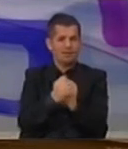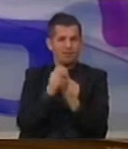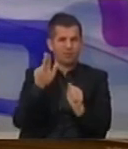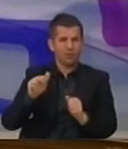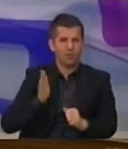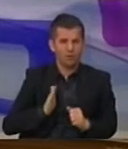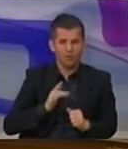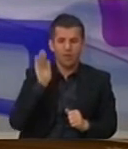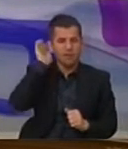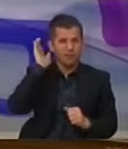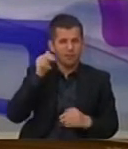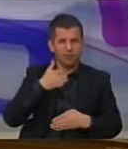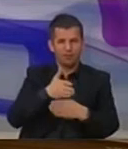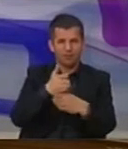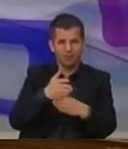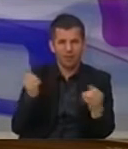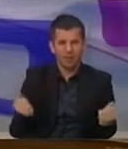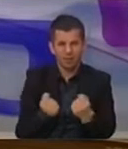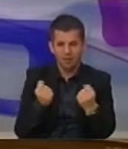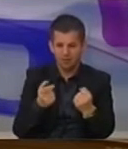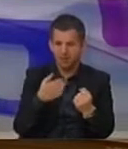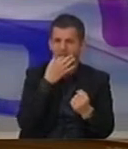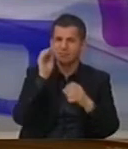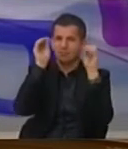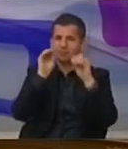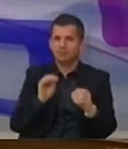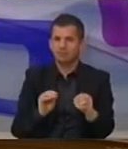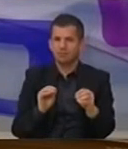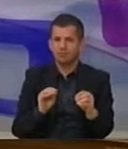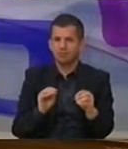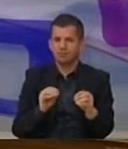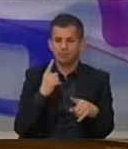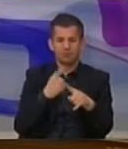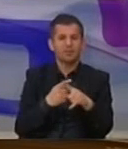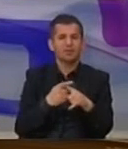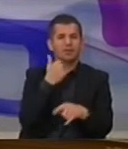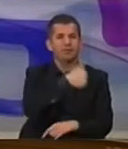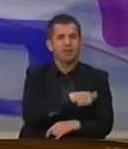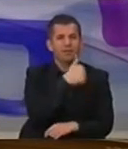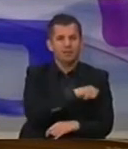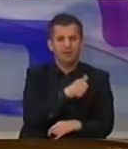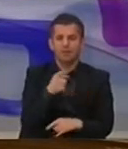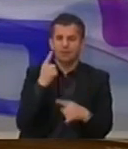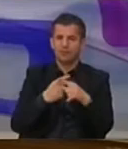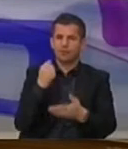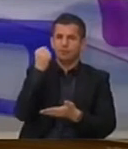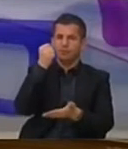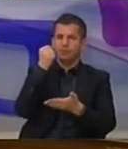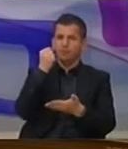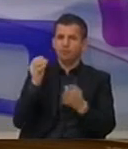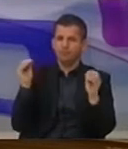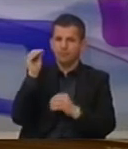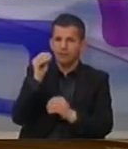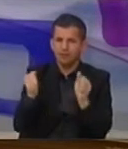Ministria dhe të vazhdojtë angazhohet për zbatimin e këti kalendarit, duke pasuruar atës, do vetë dhe duke rritur bugjetin për aktivitetet të